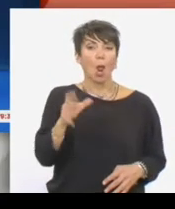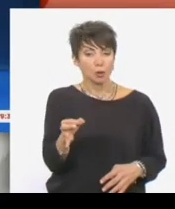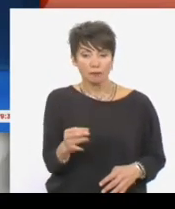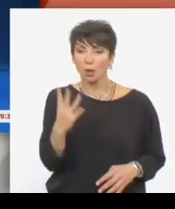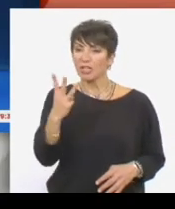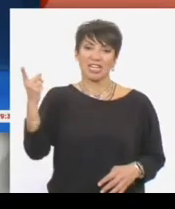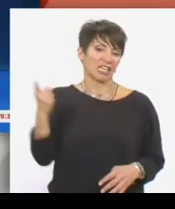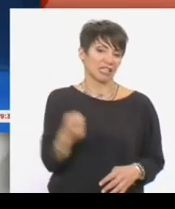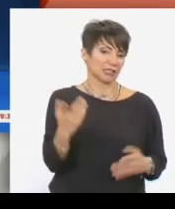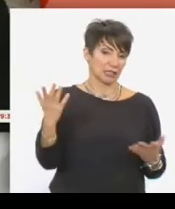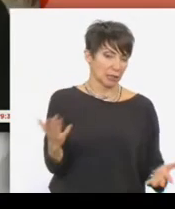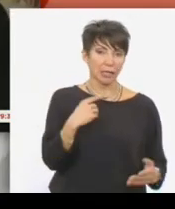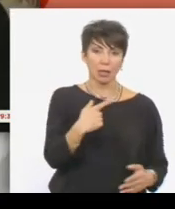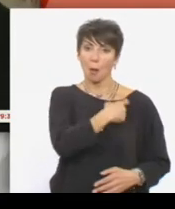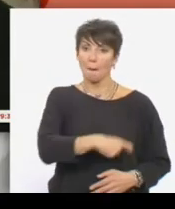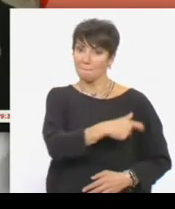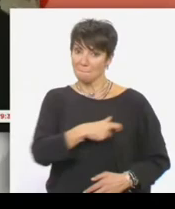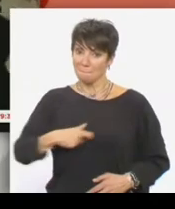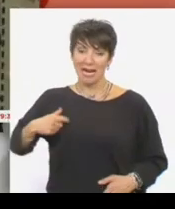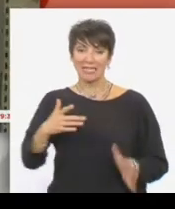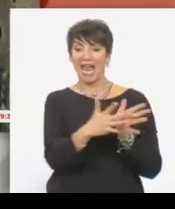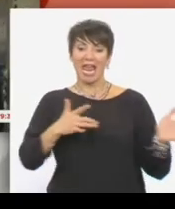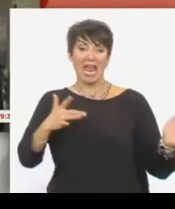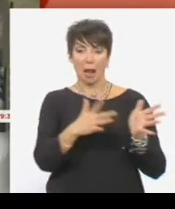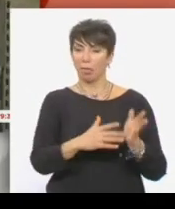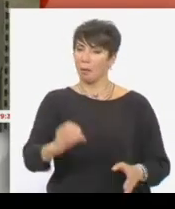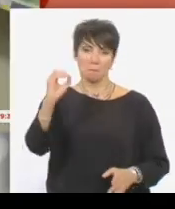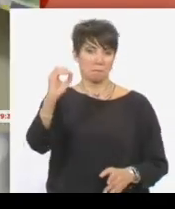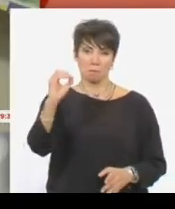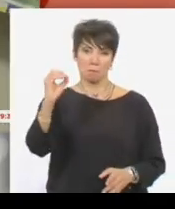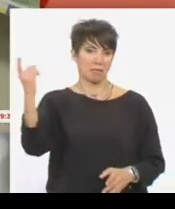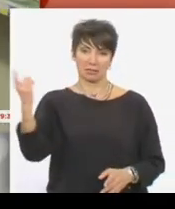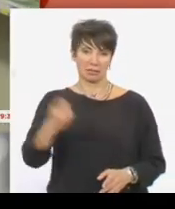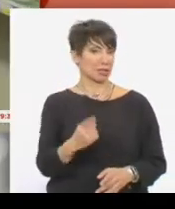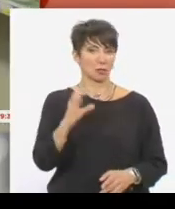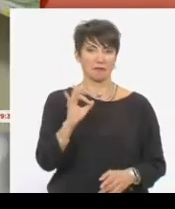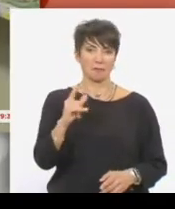3%. Με τη Μάλτα και την Ερλανδία να έχουν ακόμη και μηδενικό συντελεστή σε ορισμένα προϊόντα.